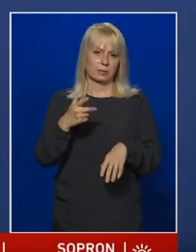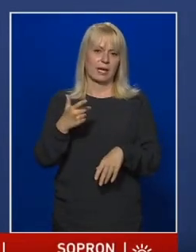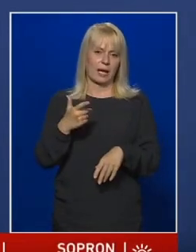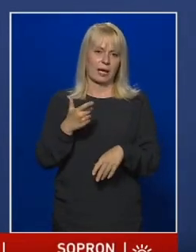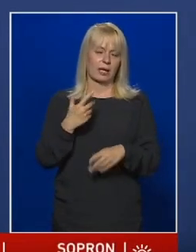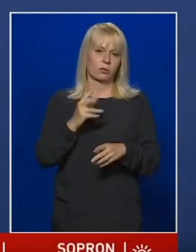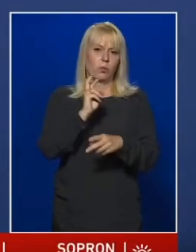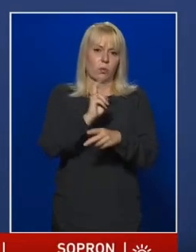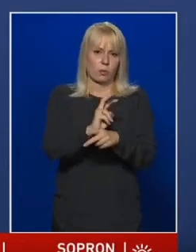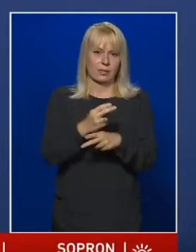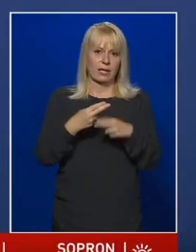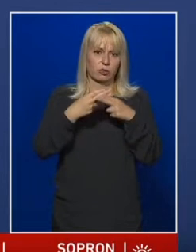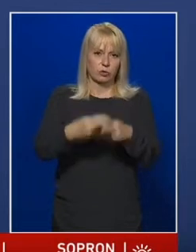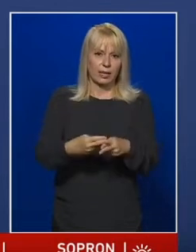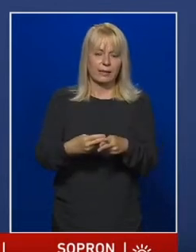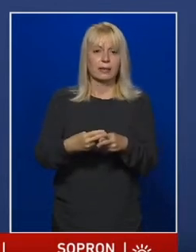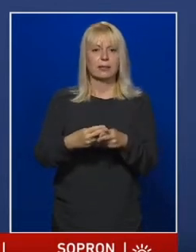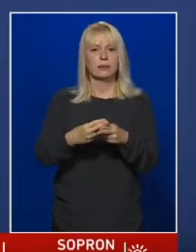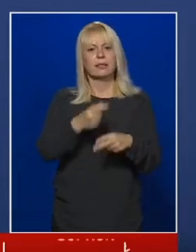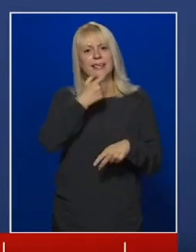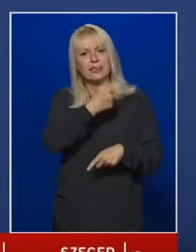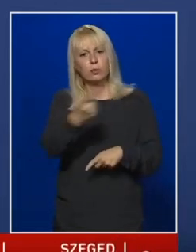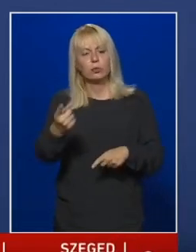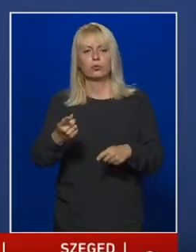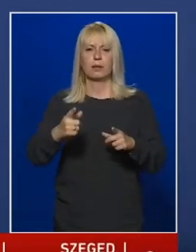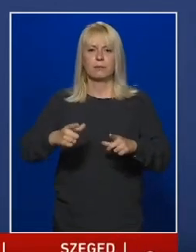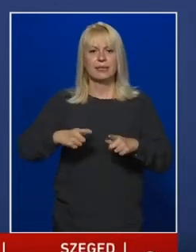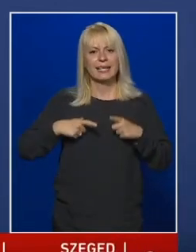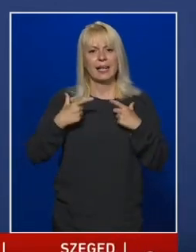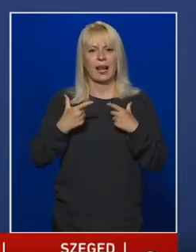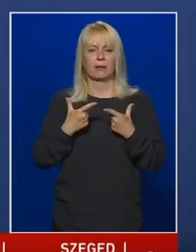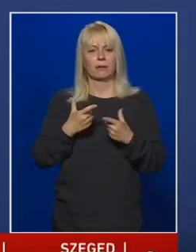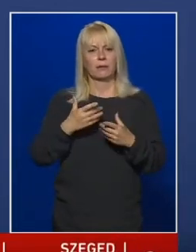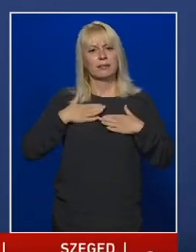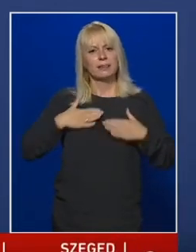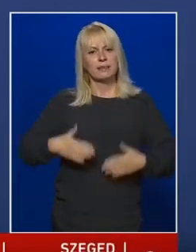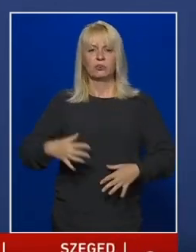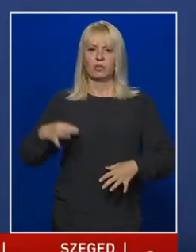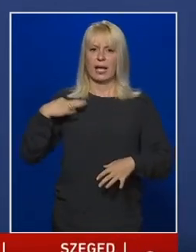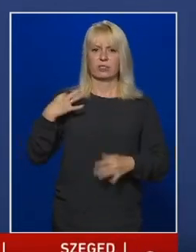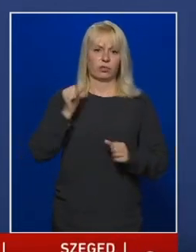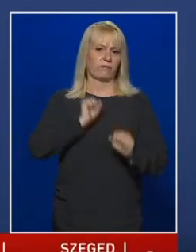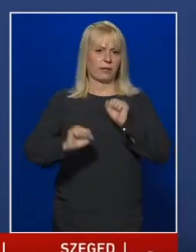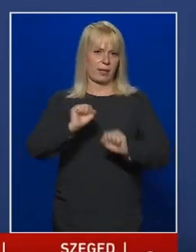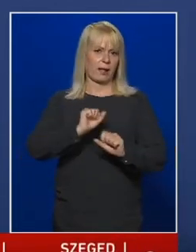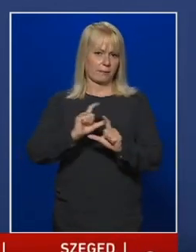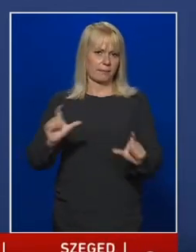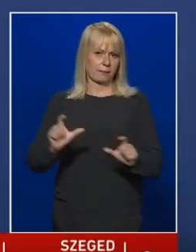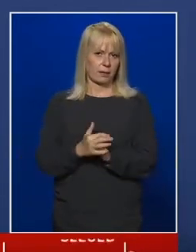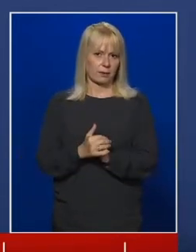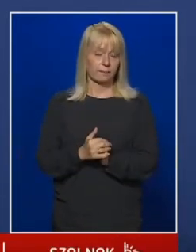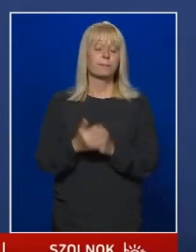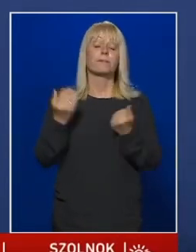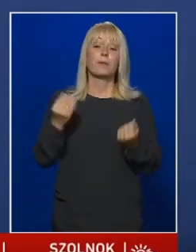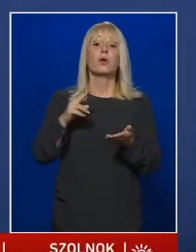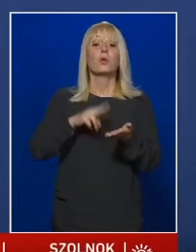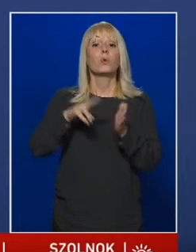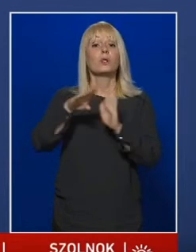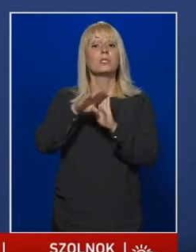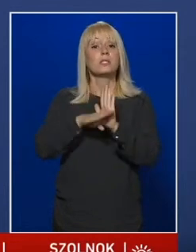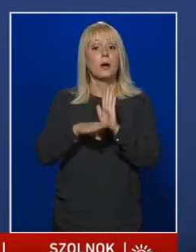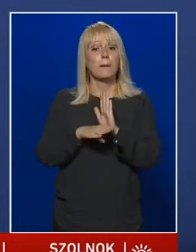időse fófi társaink élettesti épségének egészségének védelme érdekébe. Mivel a jogszabály